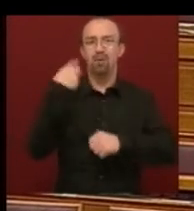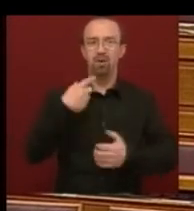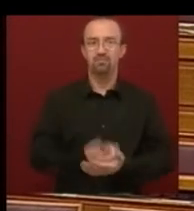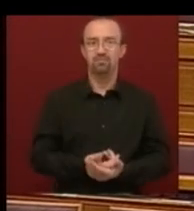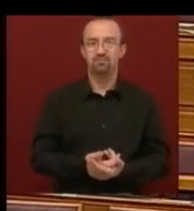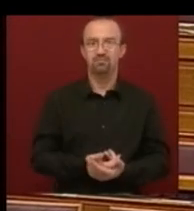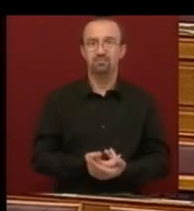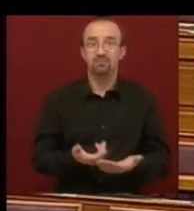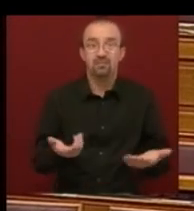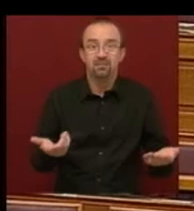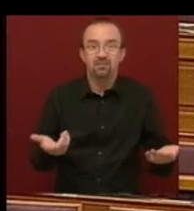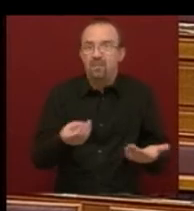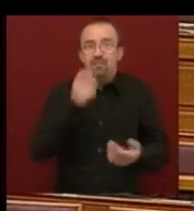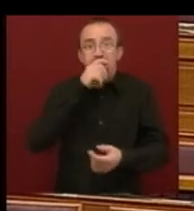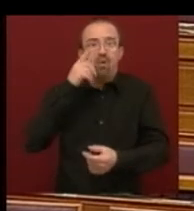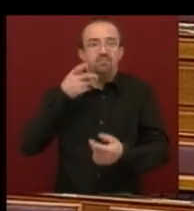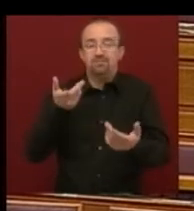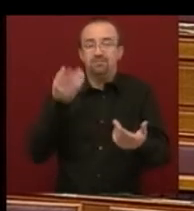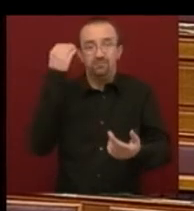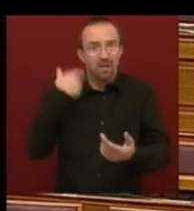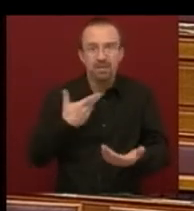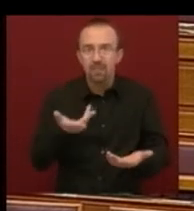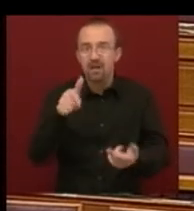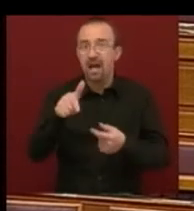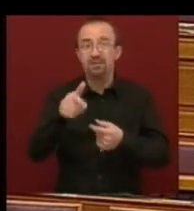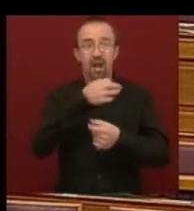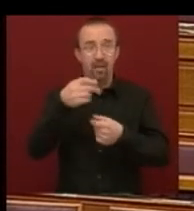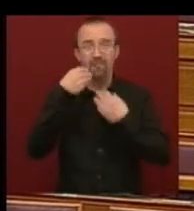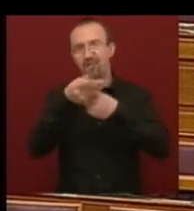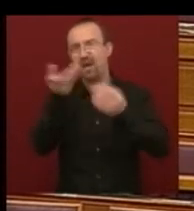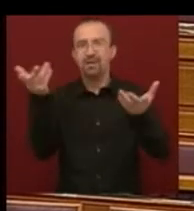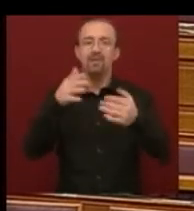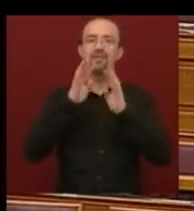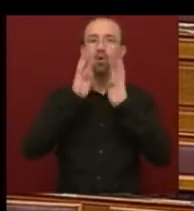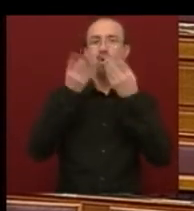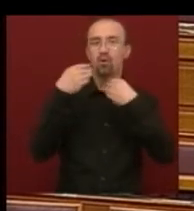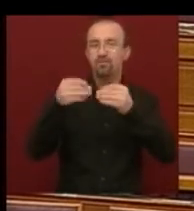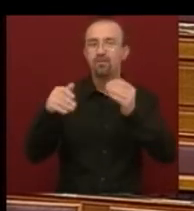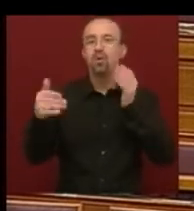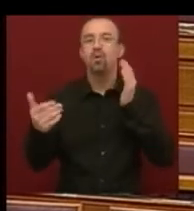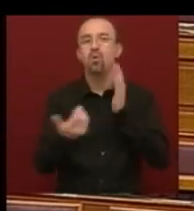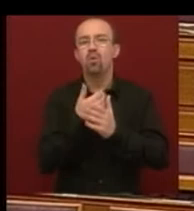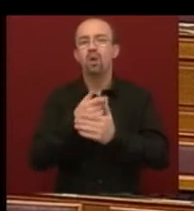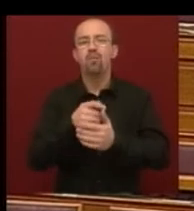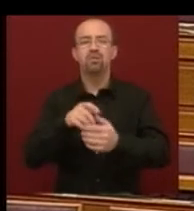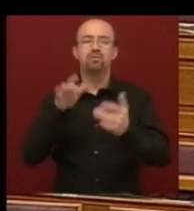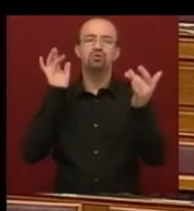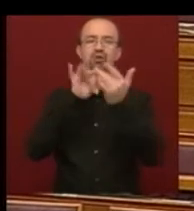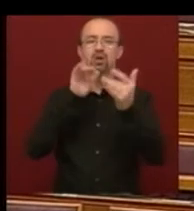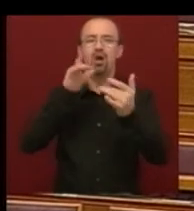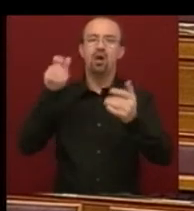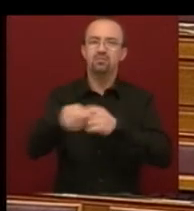Mi lenne akkor a rossz hírt eszemfelén? Ugyanezen a napon pedig elmondta valahol valamilyen fórumon, hogy újabb csatát nyert